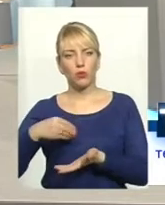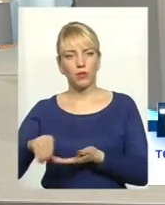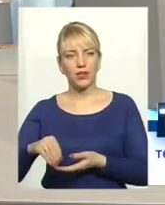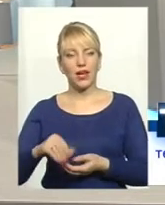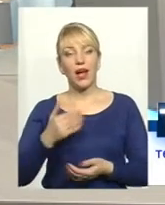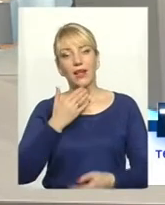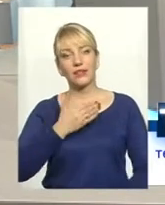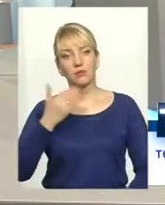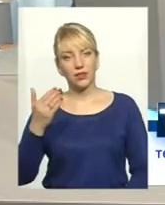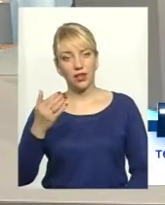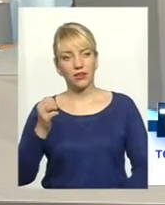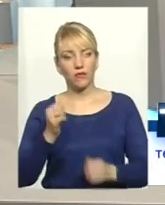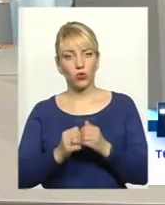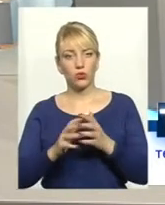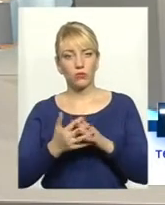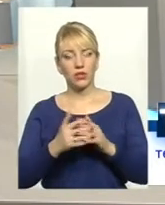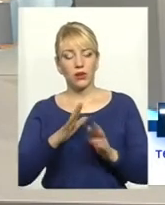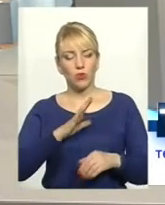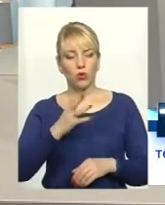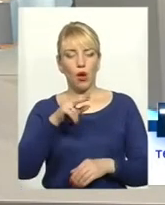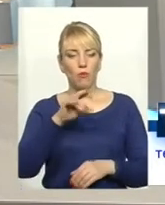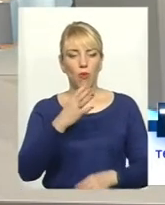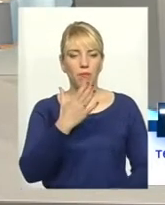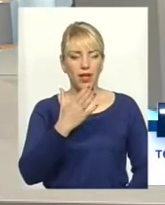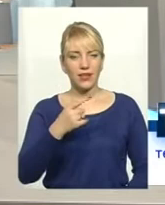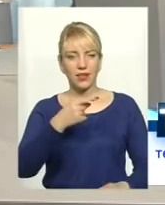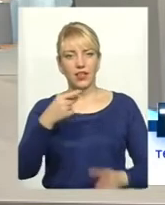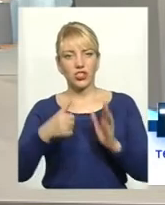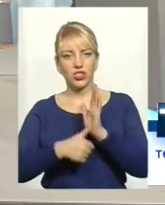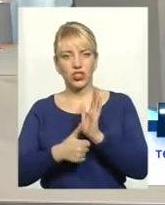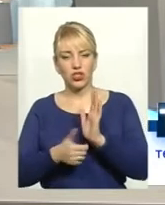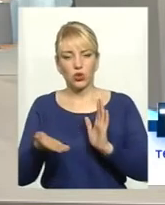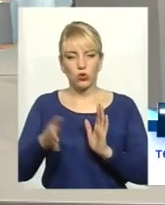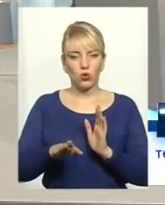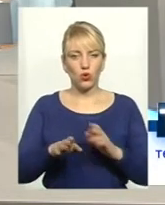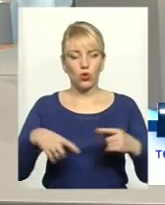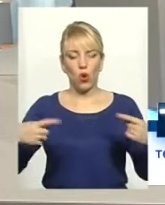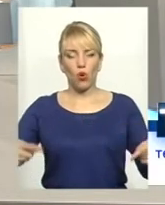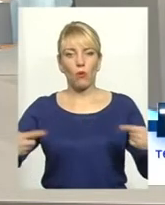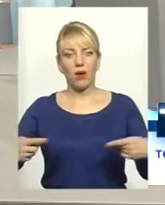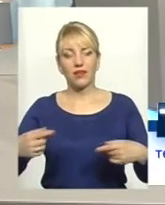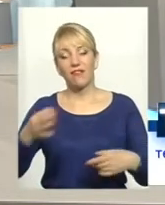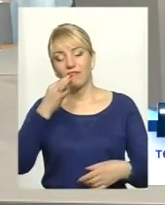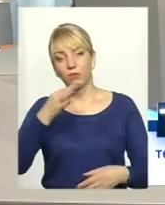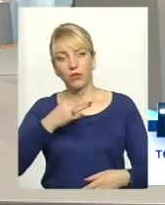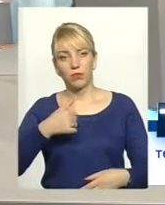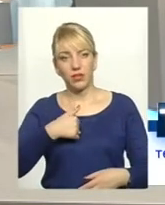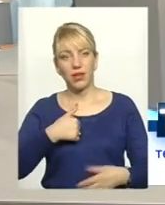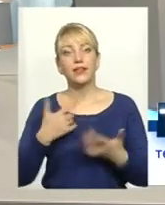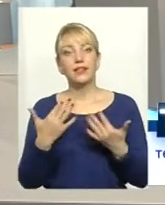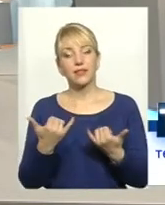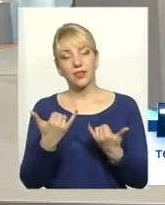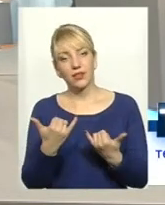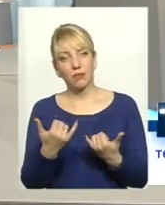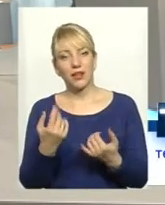Запитайте, в кожному селі було по 5-6 комбайнів. Якщо можна відповідь мені, скільки це тепер